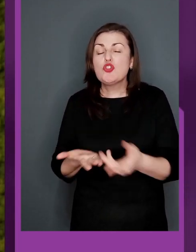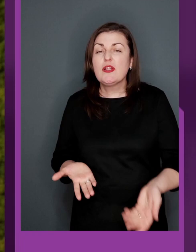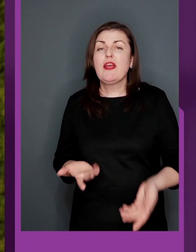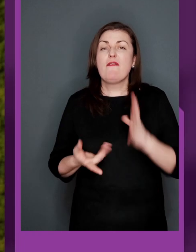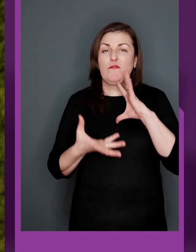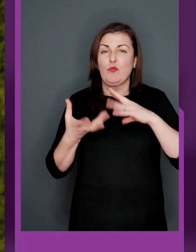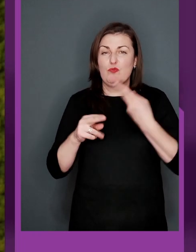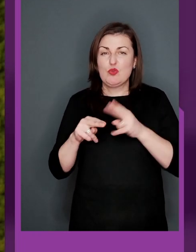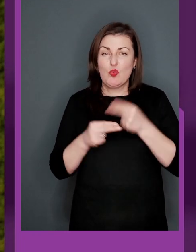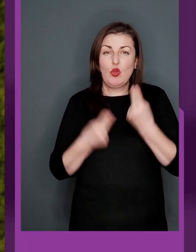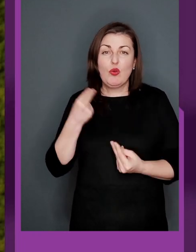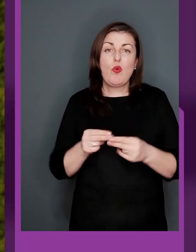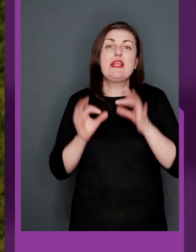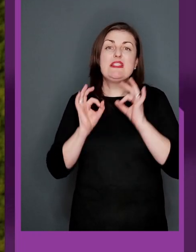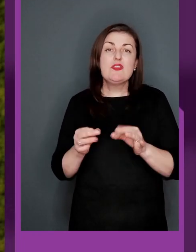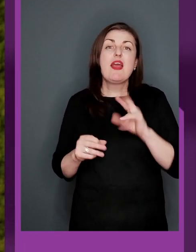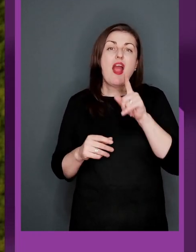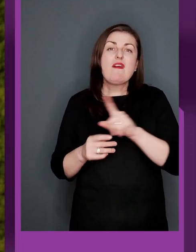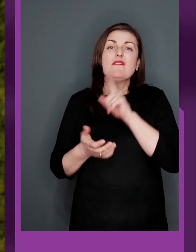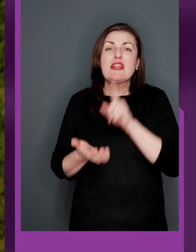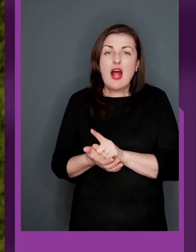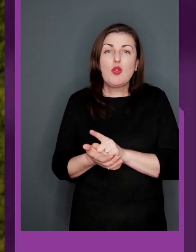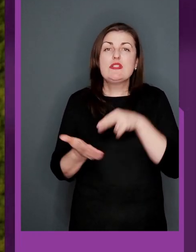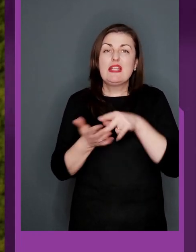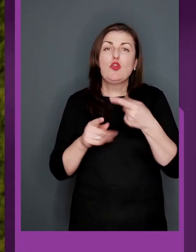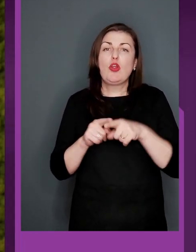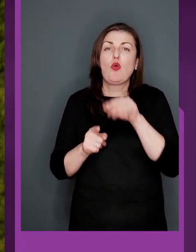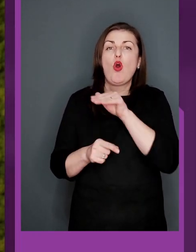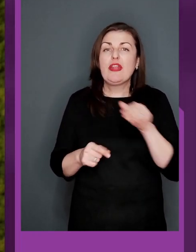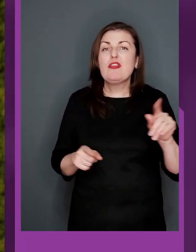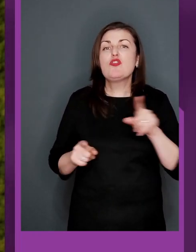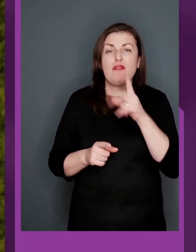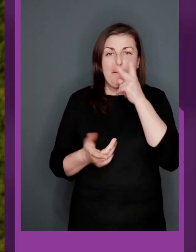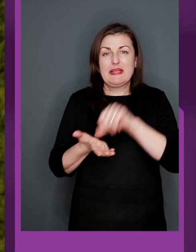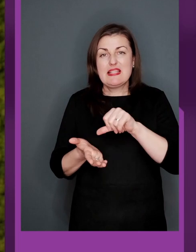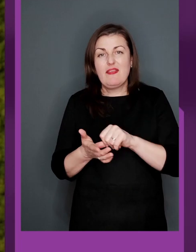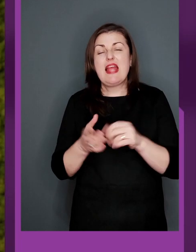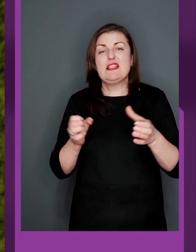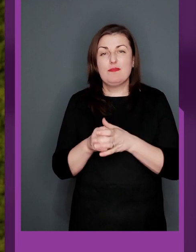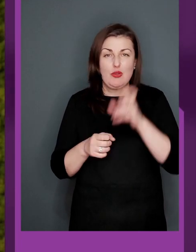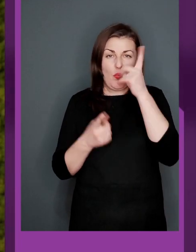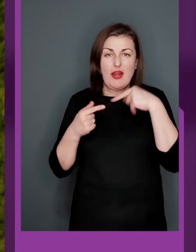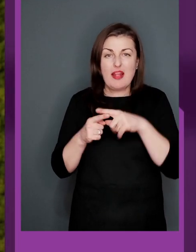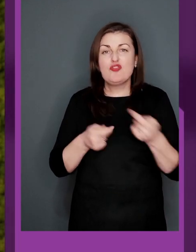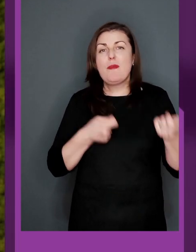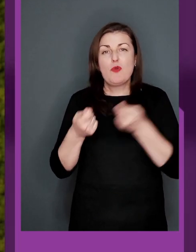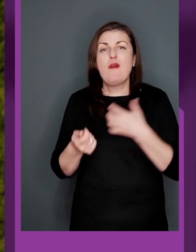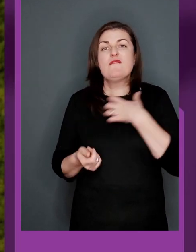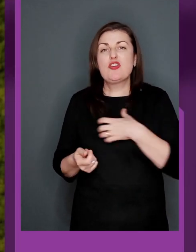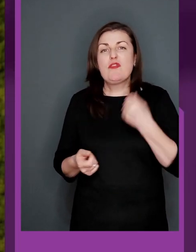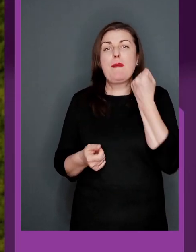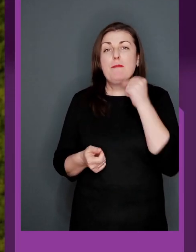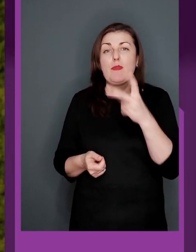прийшли в цю гру і, звісно, як вам вдалося дійти до такого рівня, що ви представляєте збірну країни, ще й